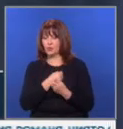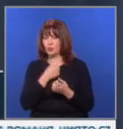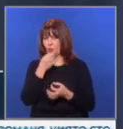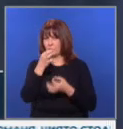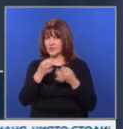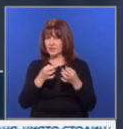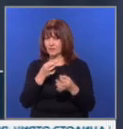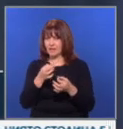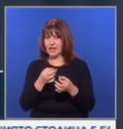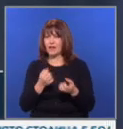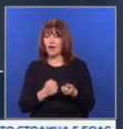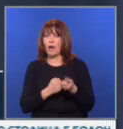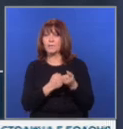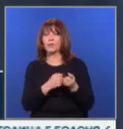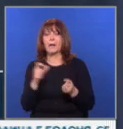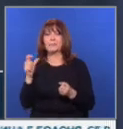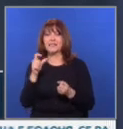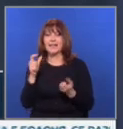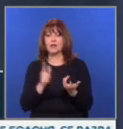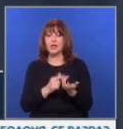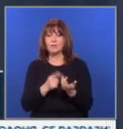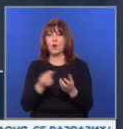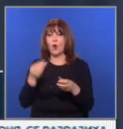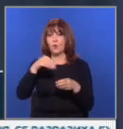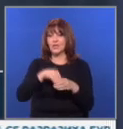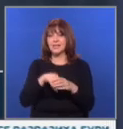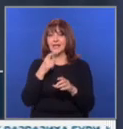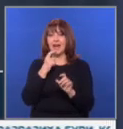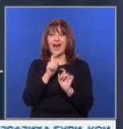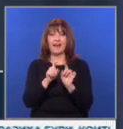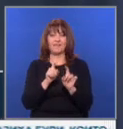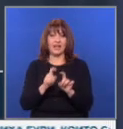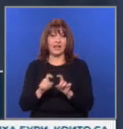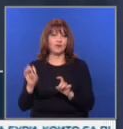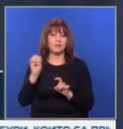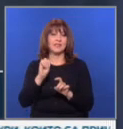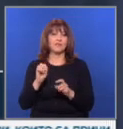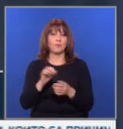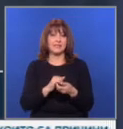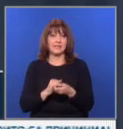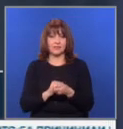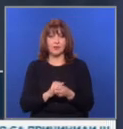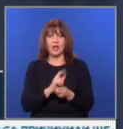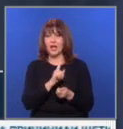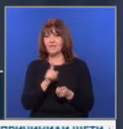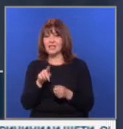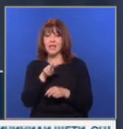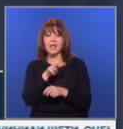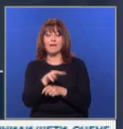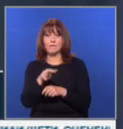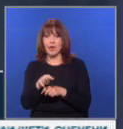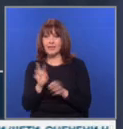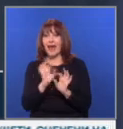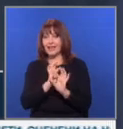на гласовете в подкрепа на Сандо и броя на участниците в референдума, които са за Европейския съюз. Всеки наблюдател, който е